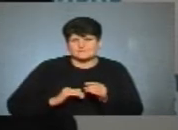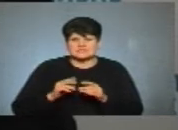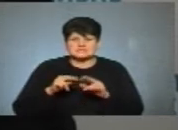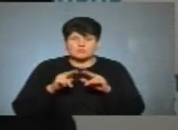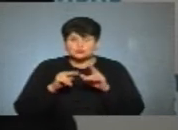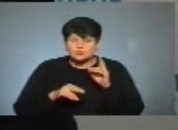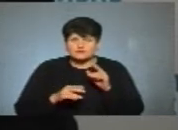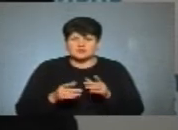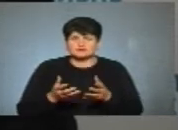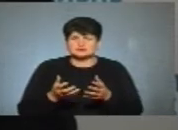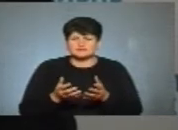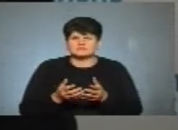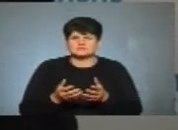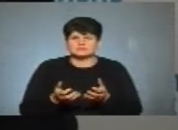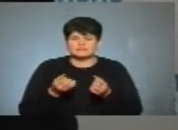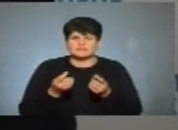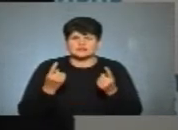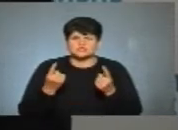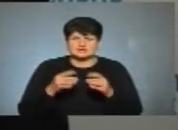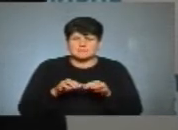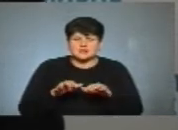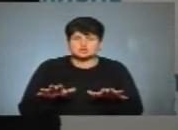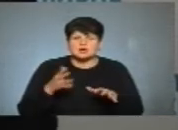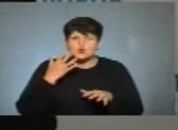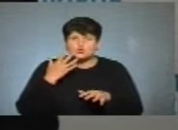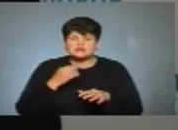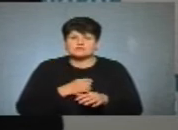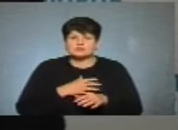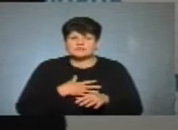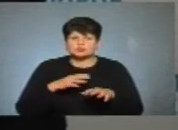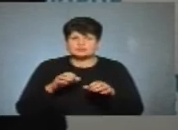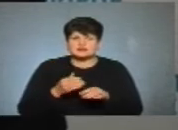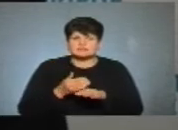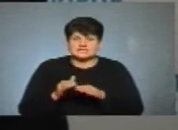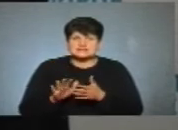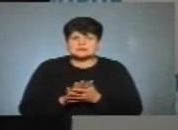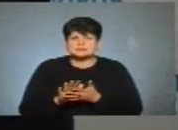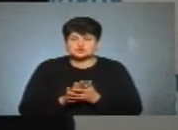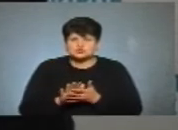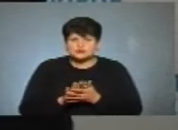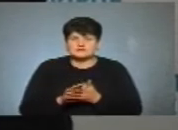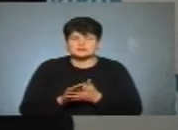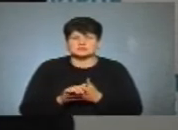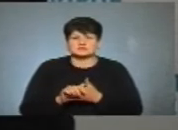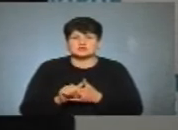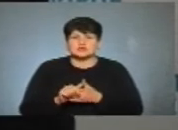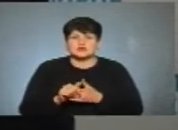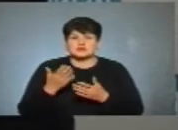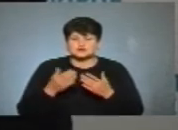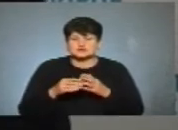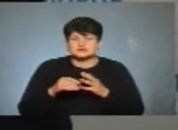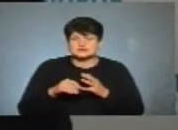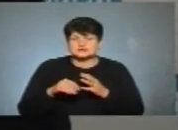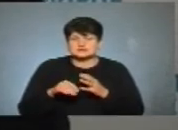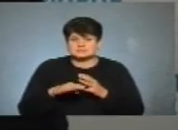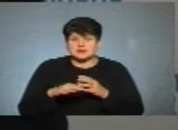отримувалася величезна маржа, це коли в приватну власність діляється безкоштовно, а якщо б комерція, якщо б земельна ділянка йшла вільно